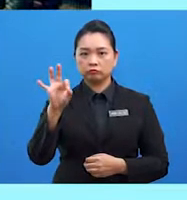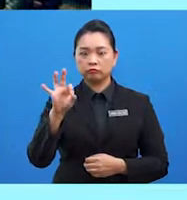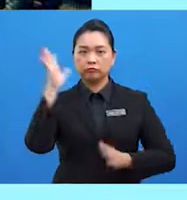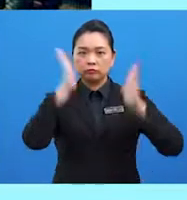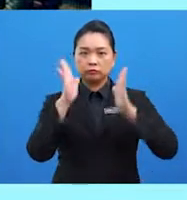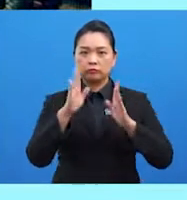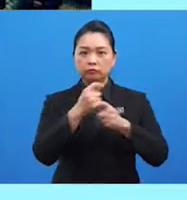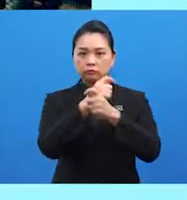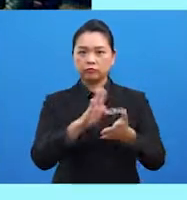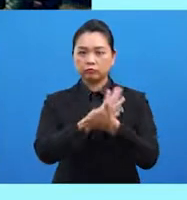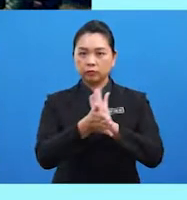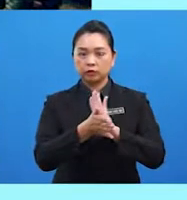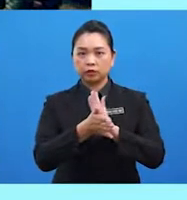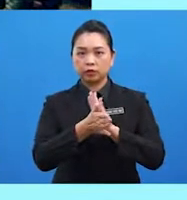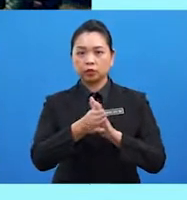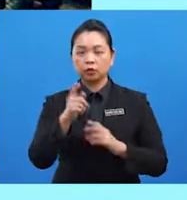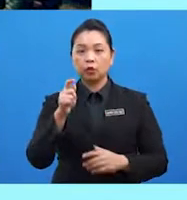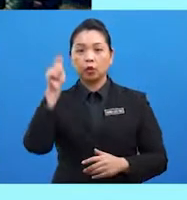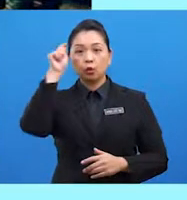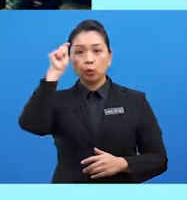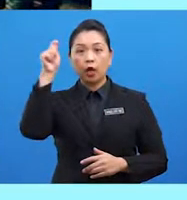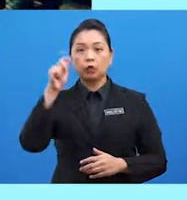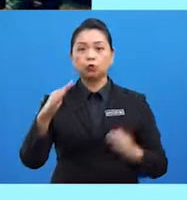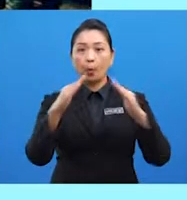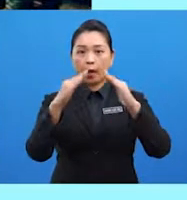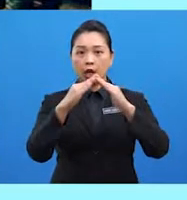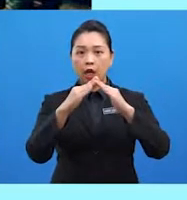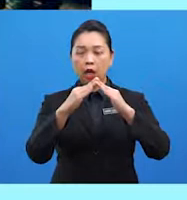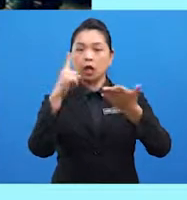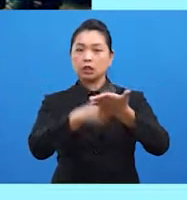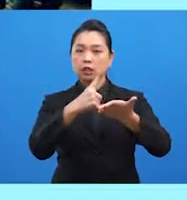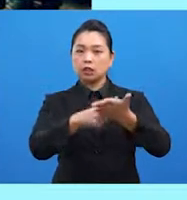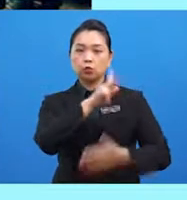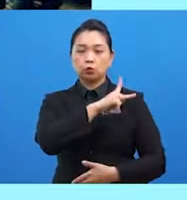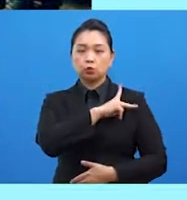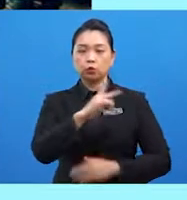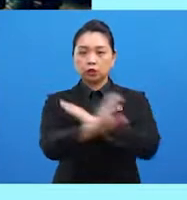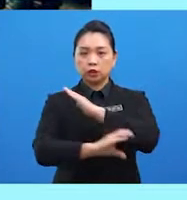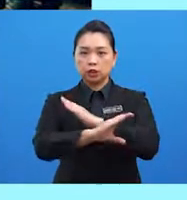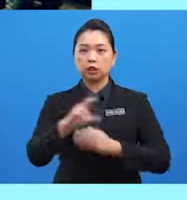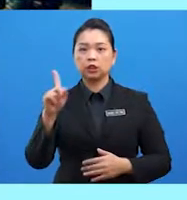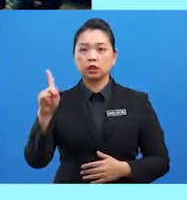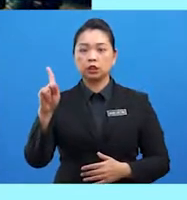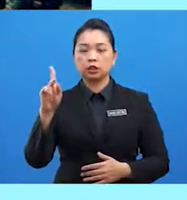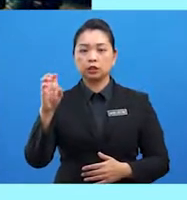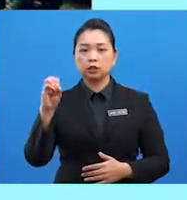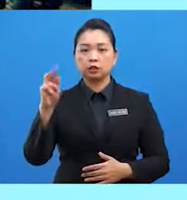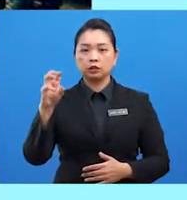telah menjadi tuan rumah persidangan ketua-ketua negara Commonwealth, coba di Kuala Lumpur.